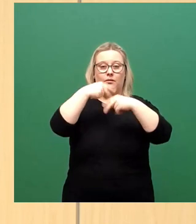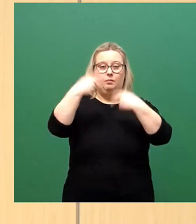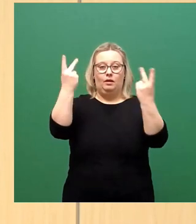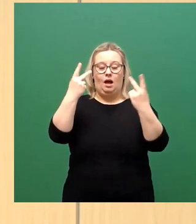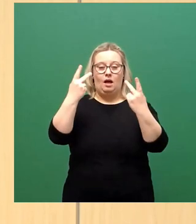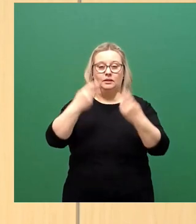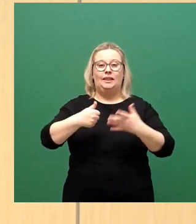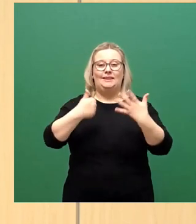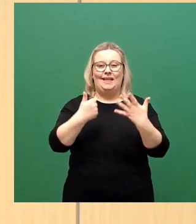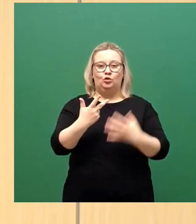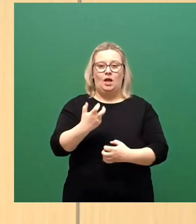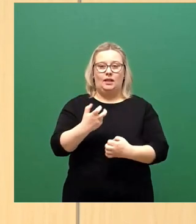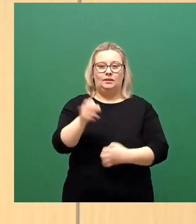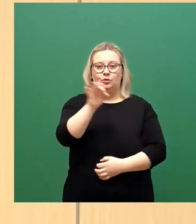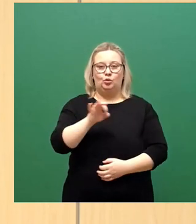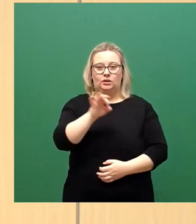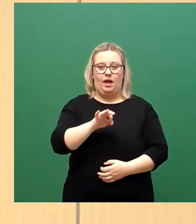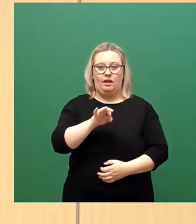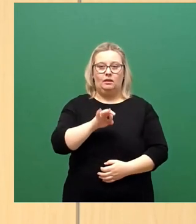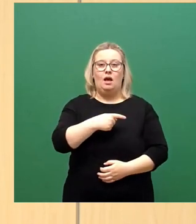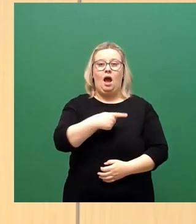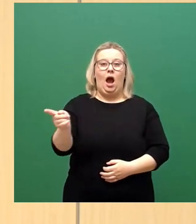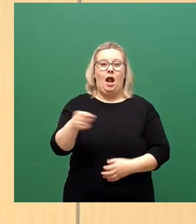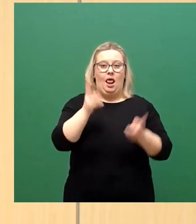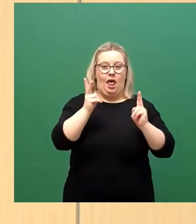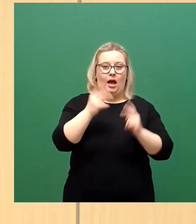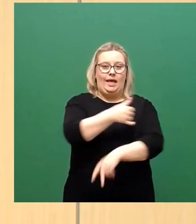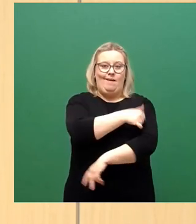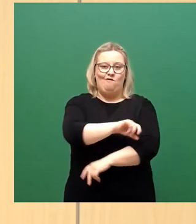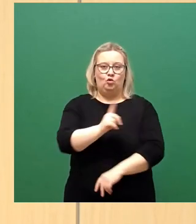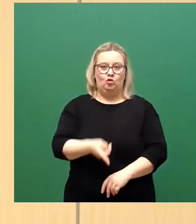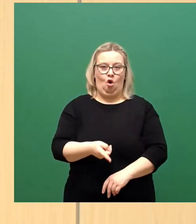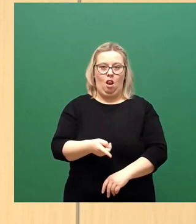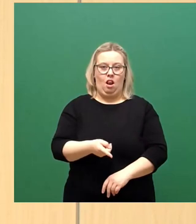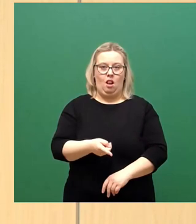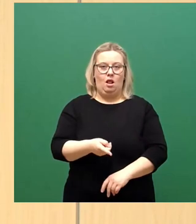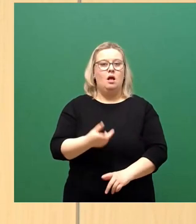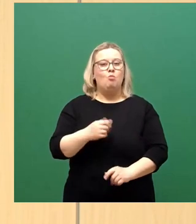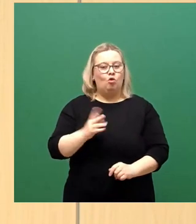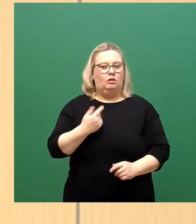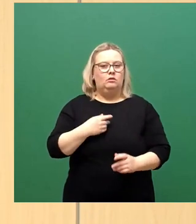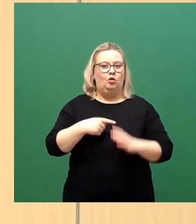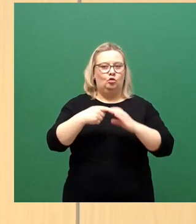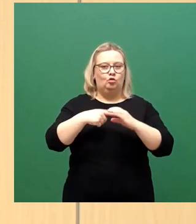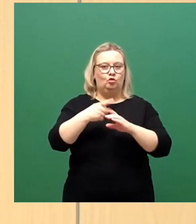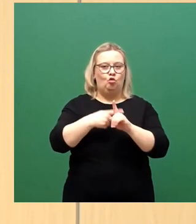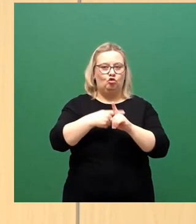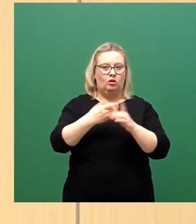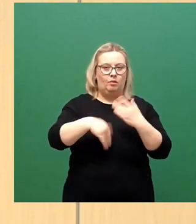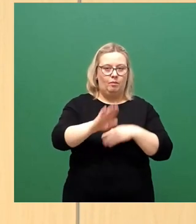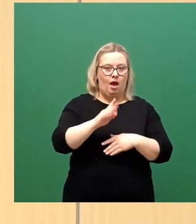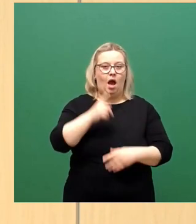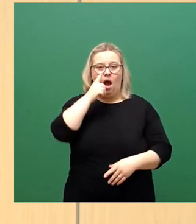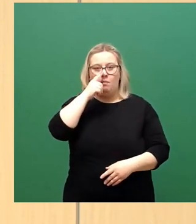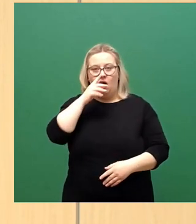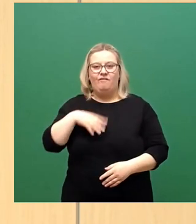Prozent aller sächsischen Lehrerinnen und Lehrer geimpft sein sollen. Das ist mehr als der Durchschritt der Bevölkerung. Aber wenn 14 Prozent ungeimpft